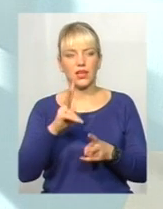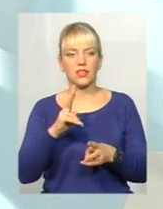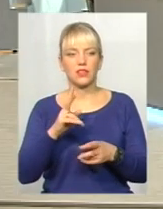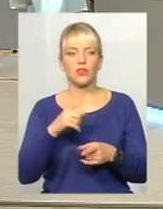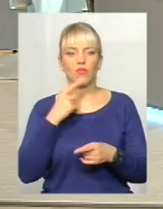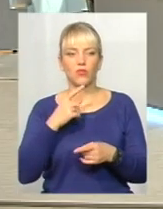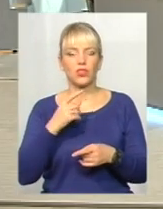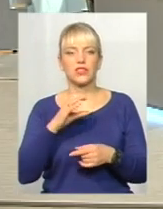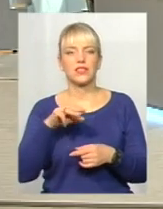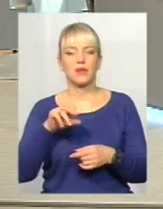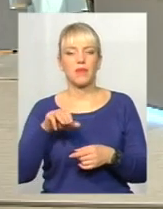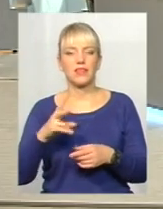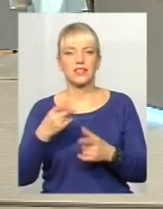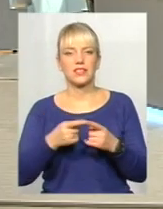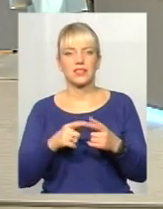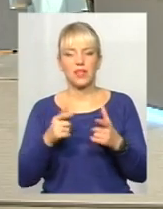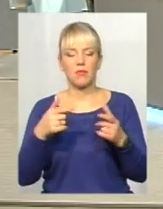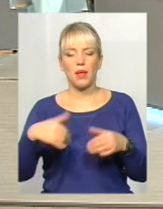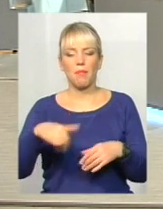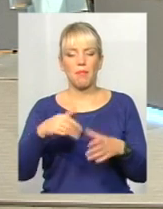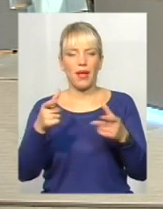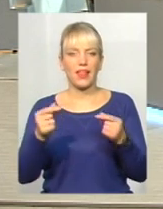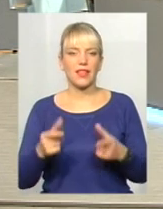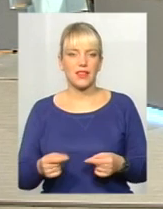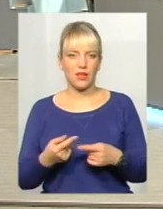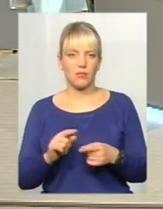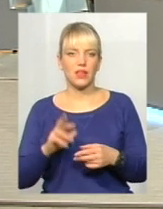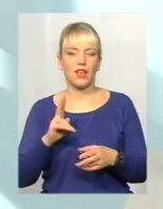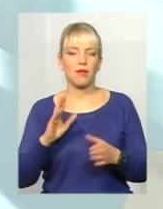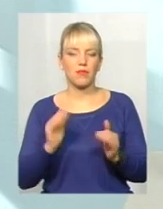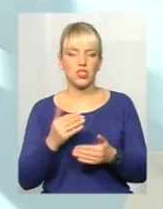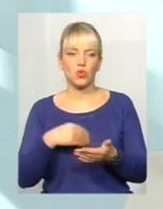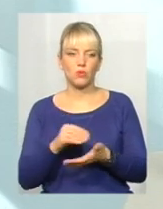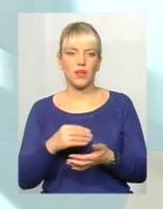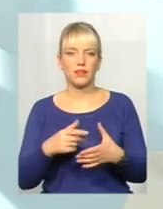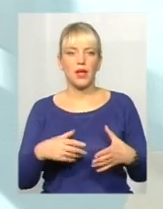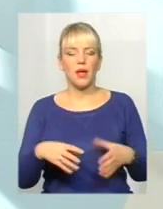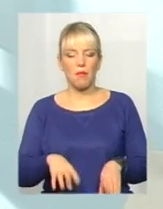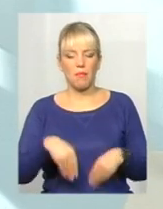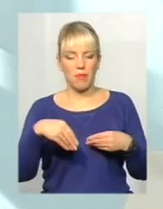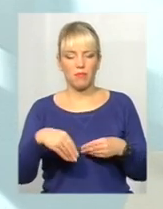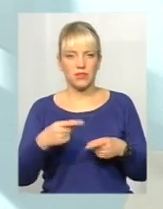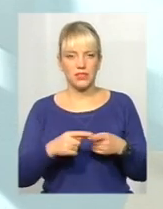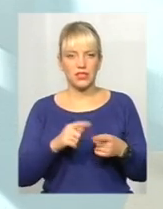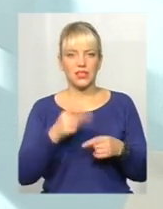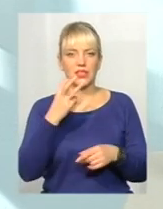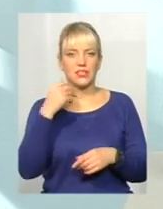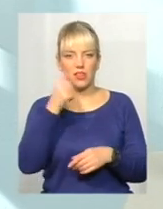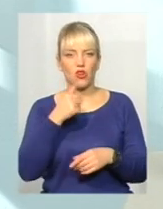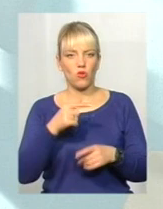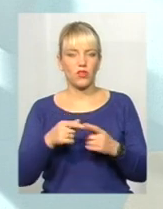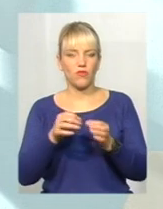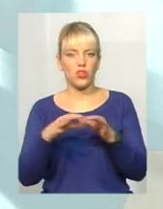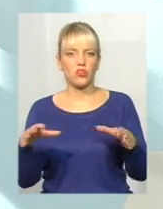так як і говорив Степан, з цими пакетиками, як менше оцього шкідливого купляти. Звичайні памперси, вони 300 років в період полурозпаду.